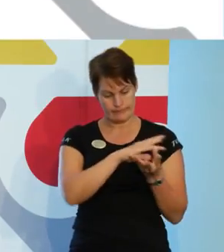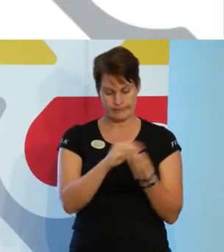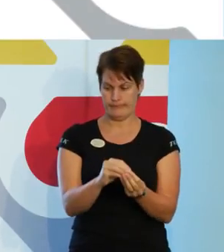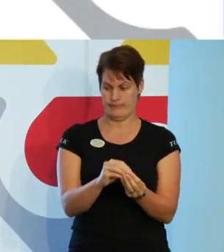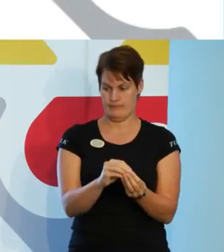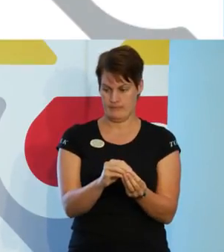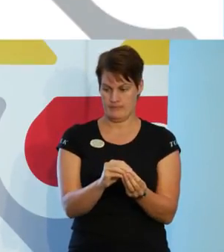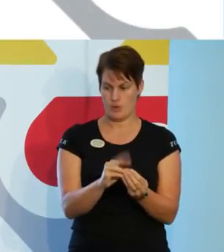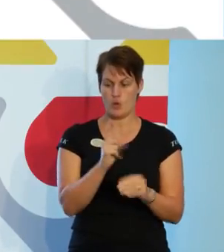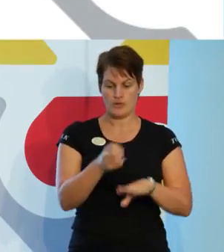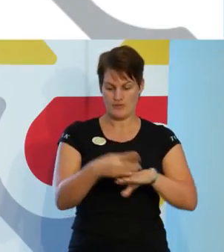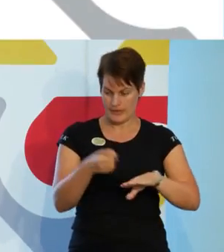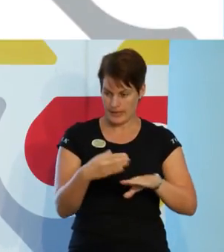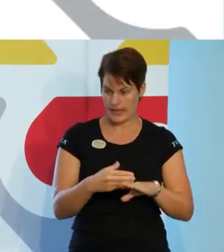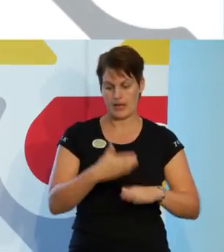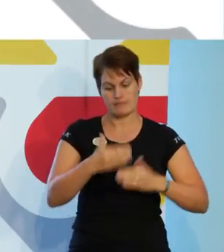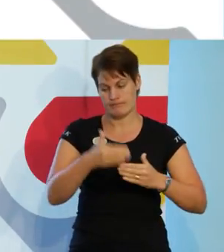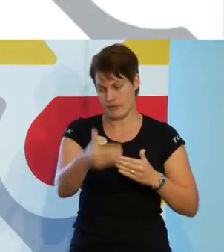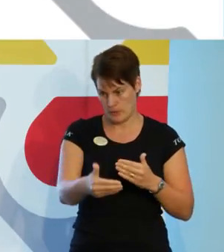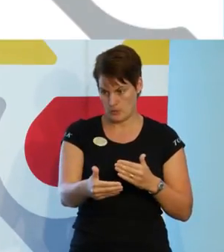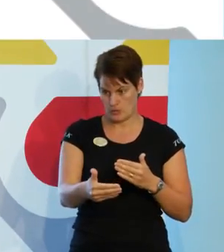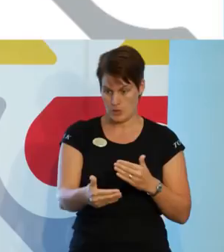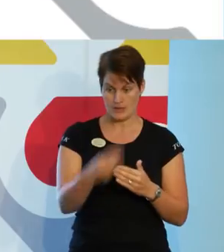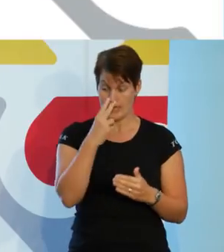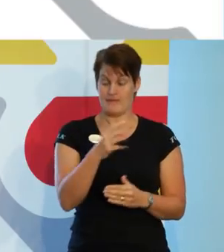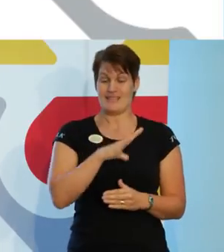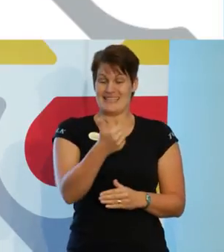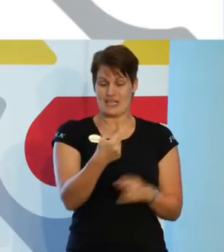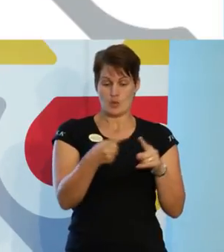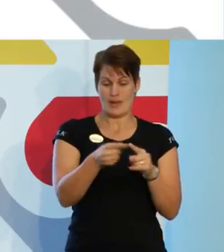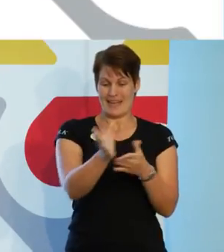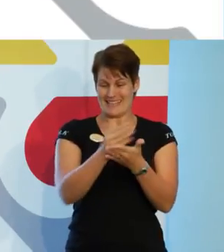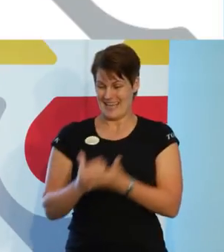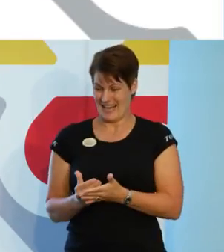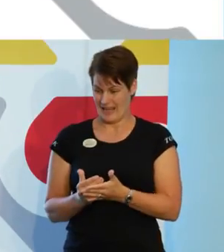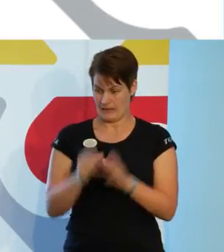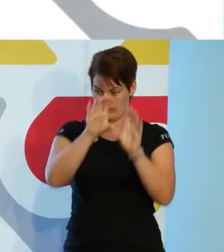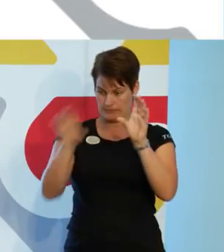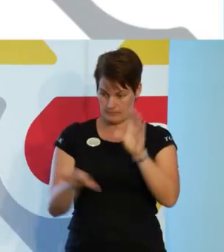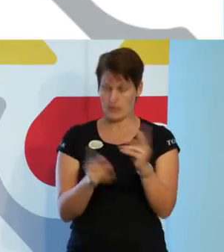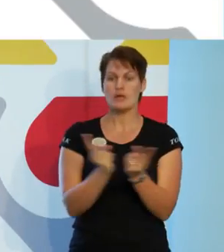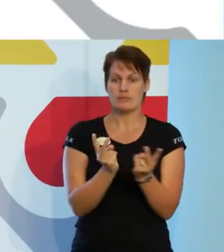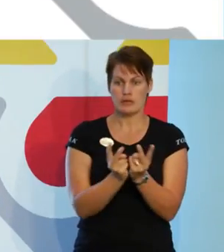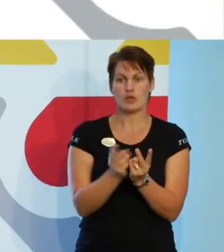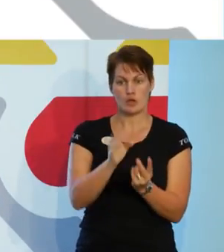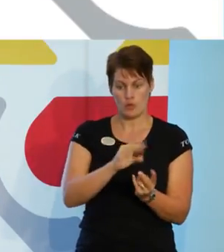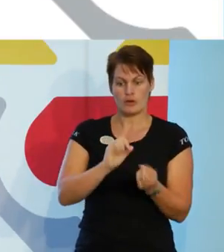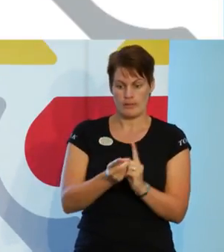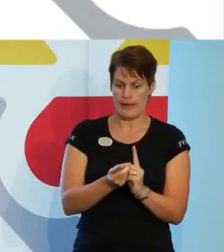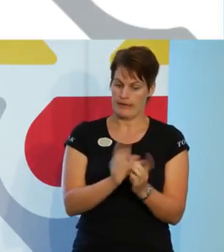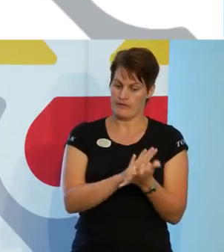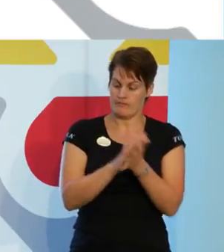utvärderarna kontig och kom fram till att de här sex delarna gör skillnad i ett utvecklingsarbete.